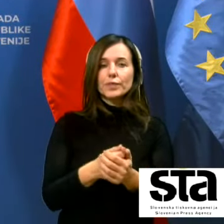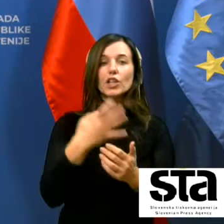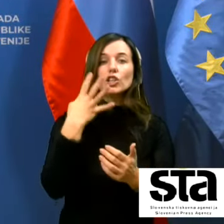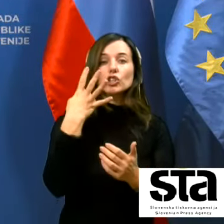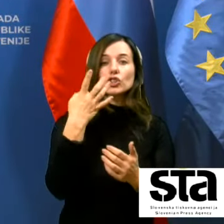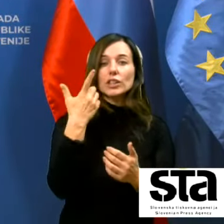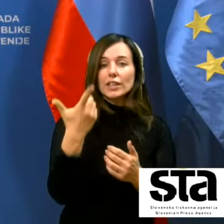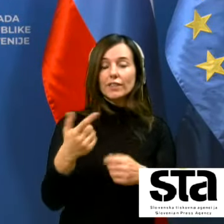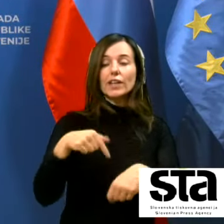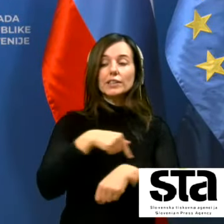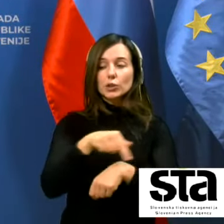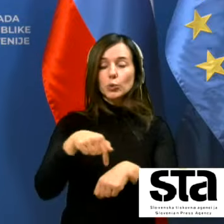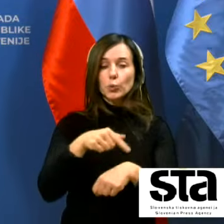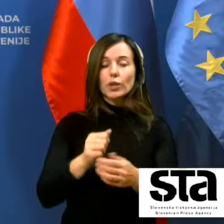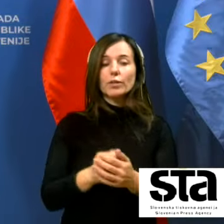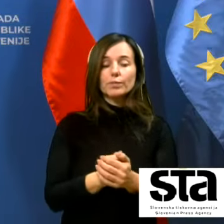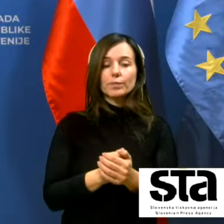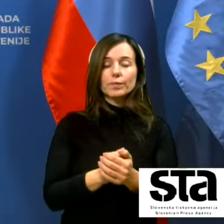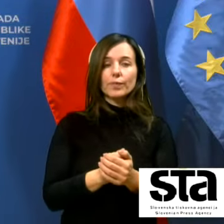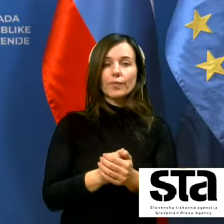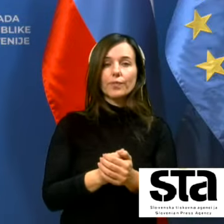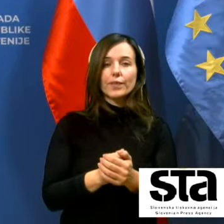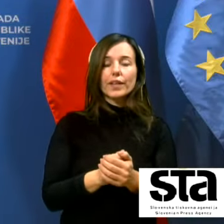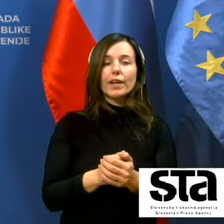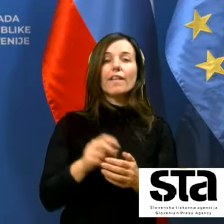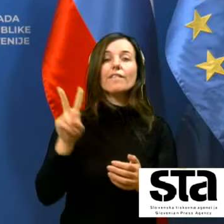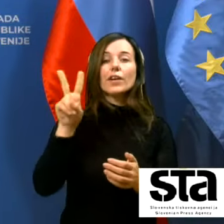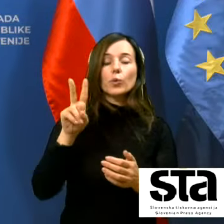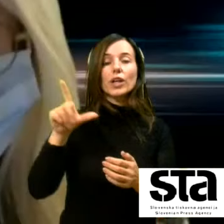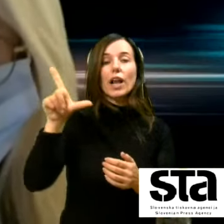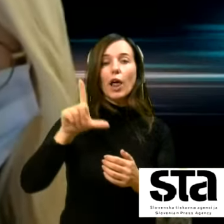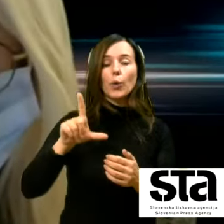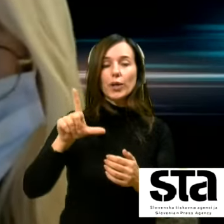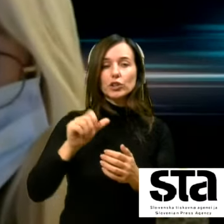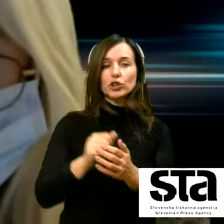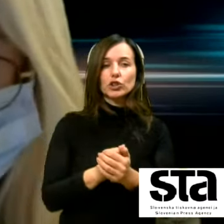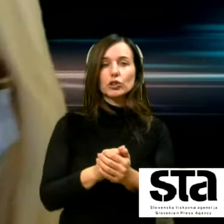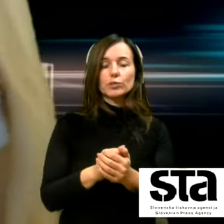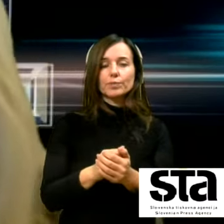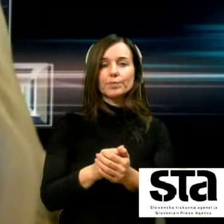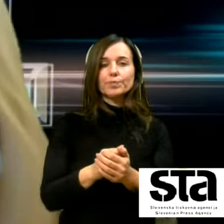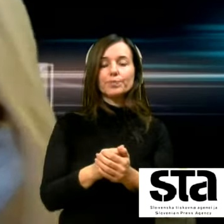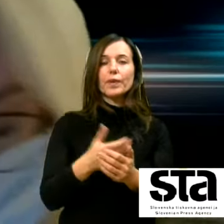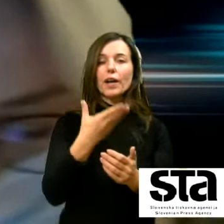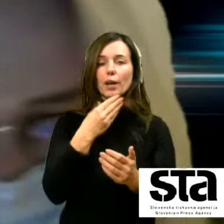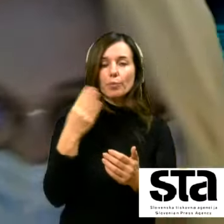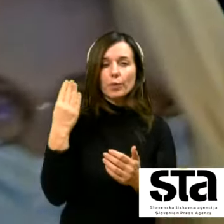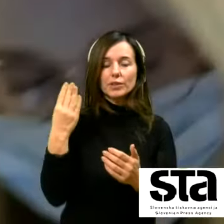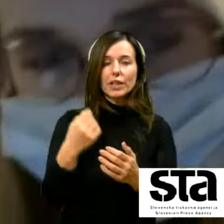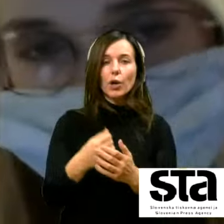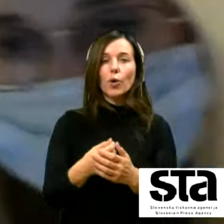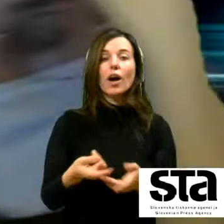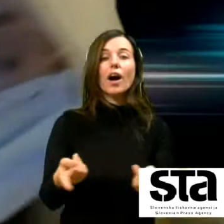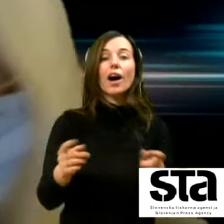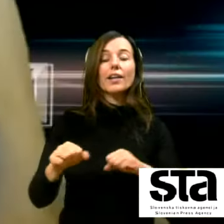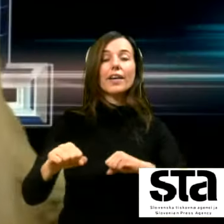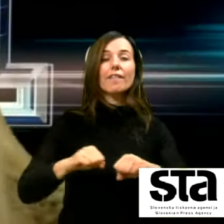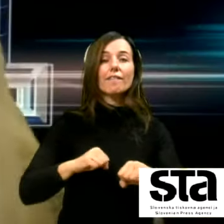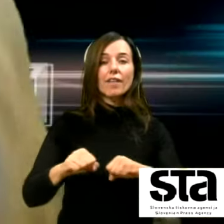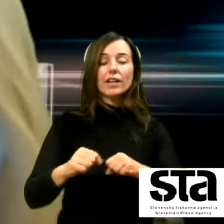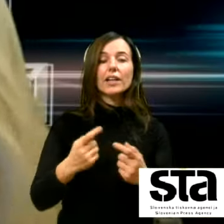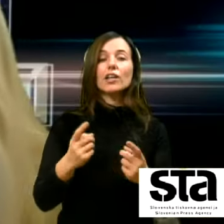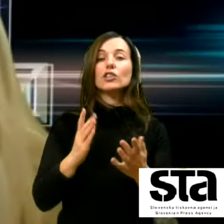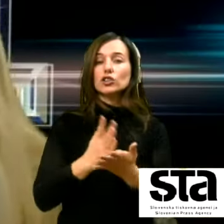24 ur gospod Veronika Laurenčeč pozdravljeni mene pa zanima ali je vlada kar koli